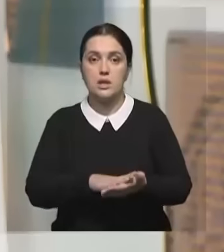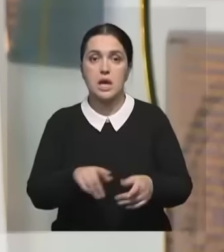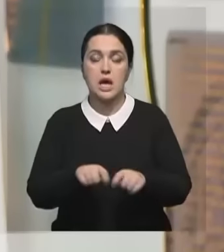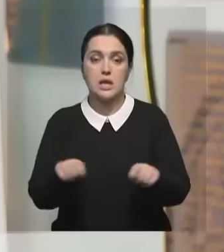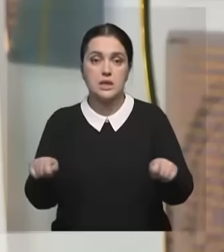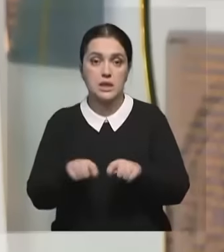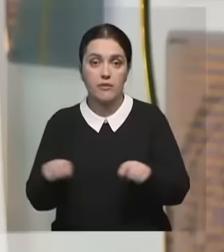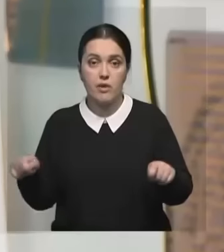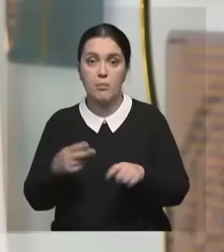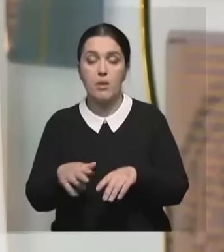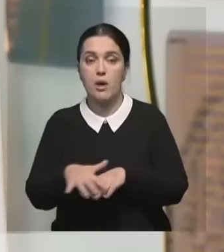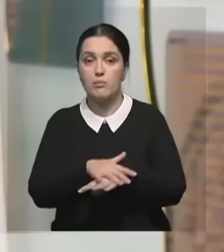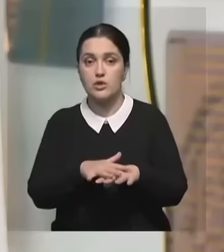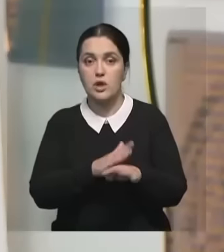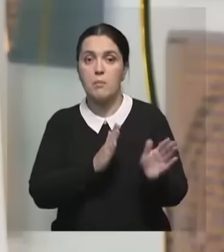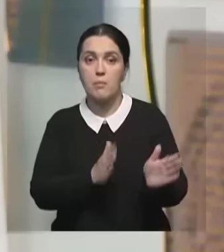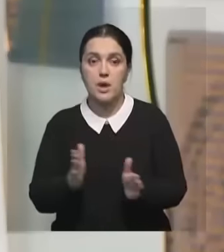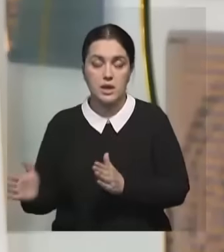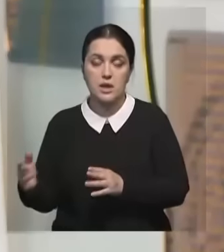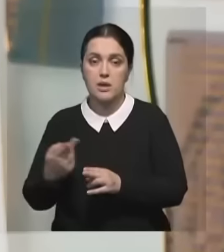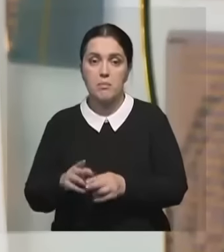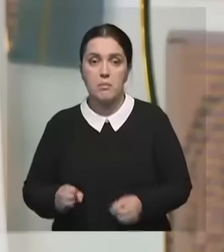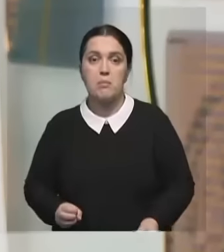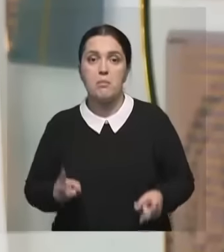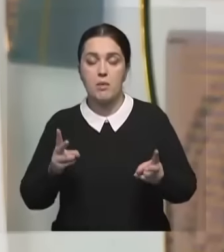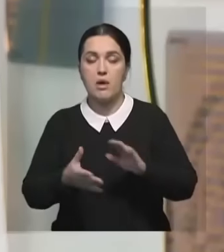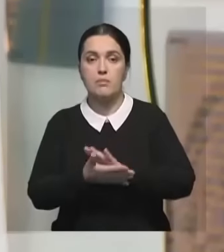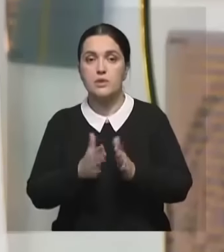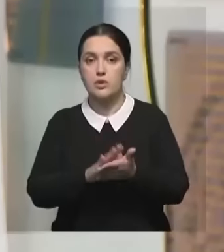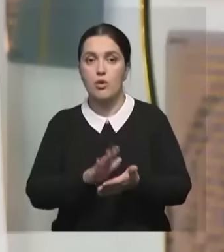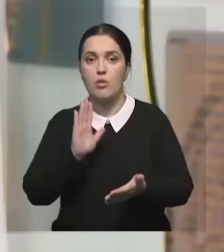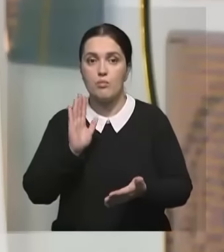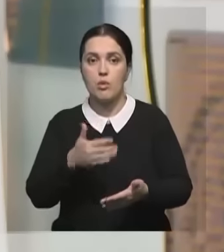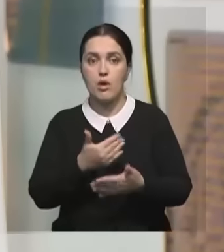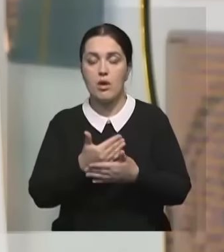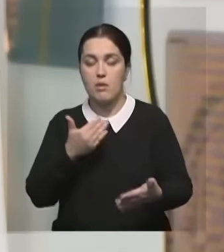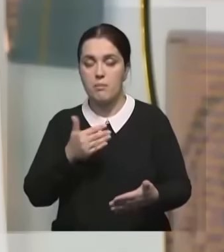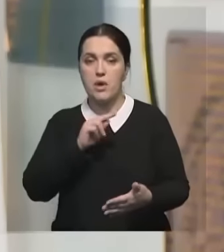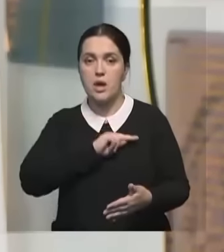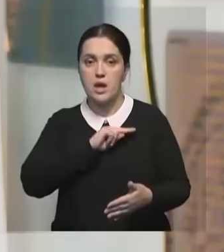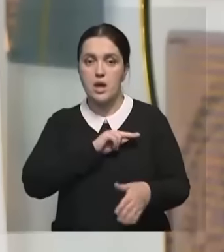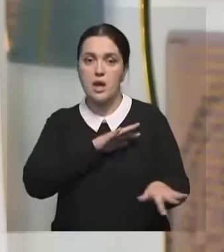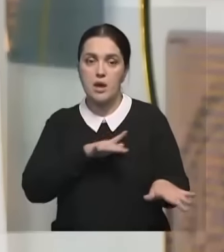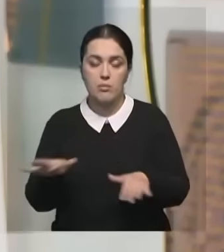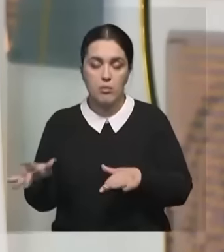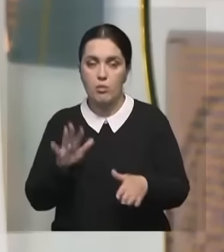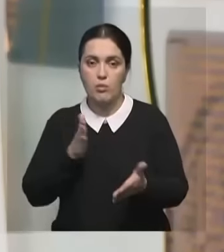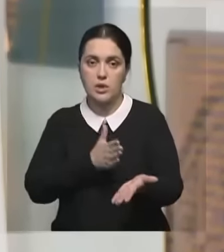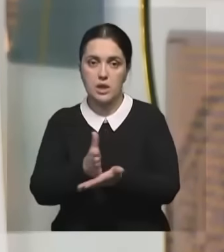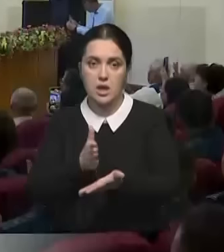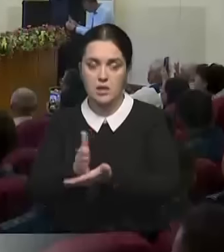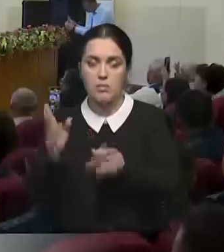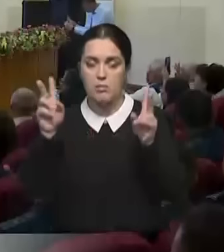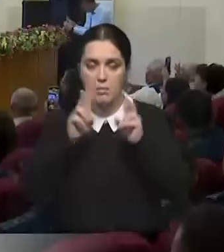Для обеспечения общественного порядка и стабилизации криминогенной обстановки проводятся профилактические отработки и рейдовые мероприятия, которые дают